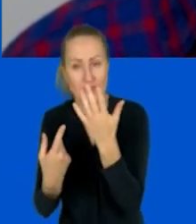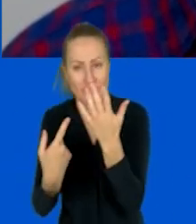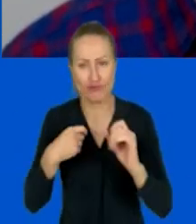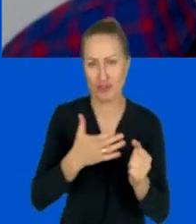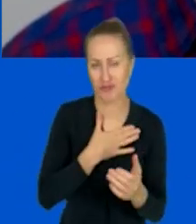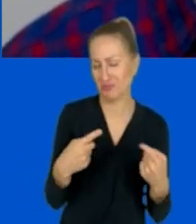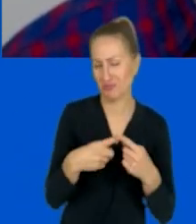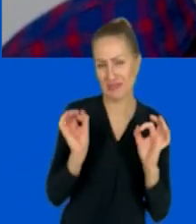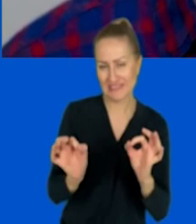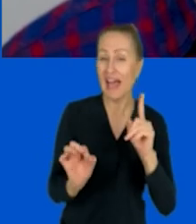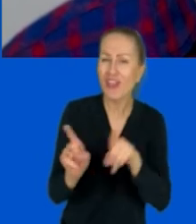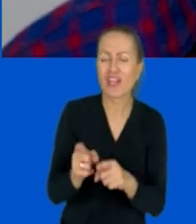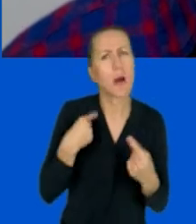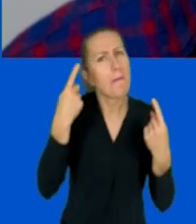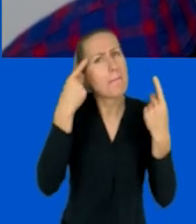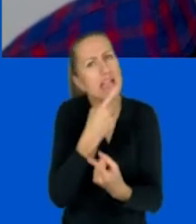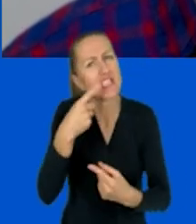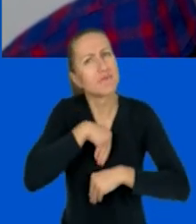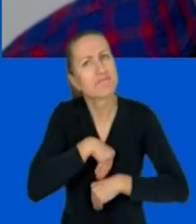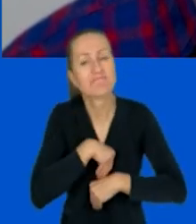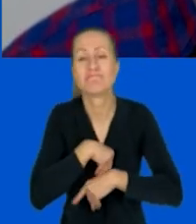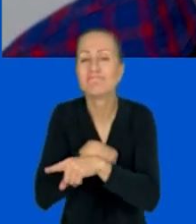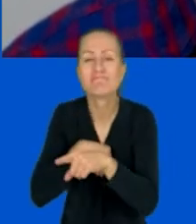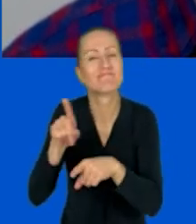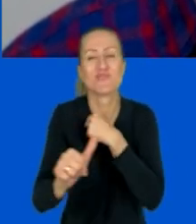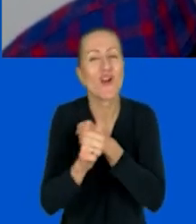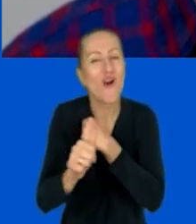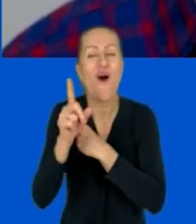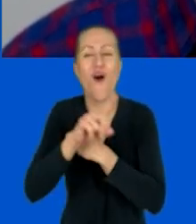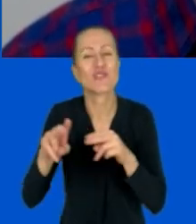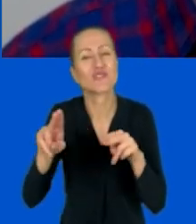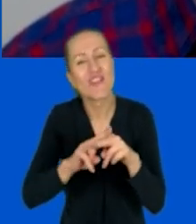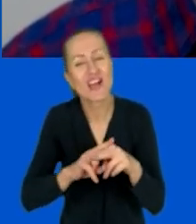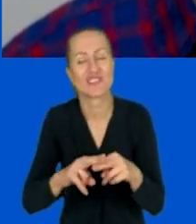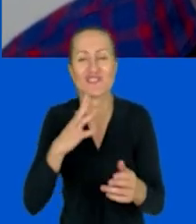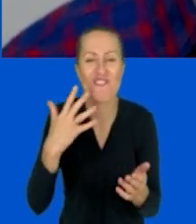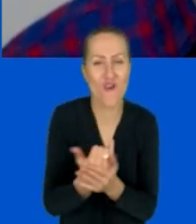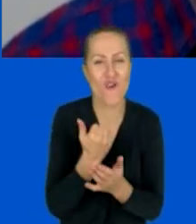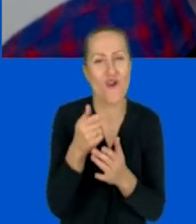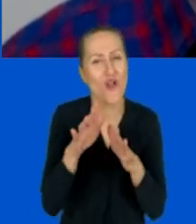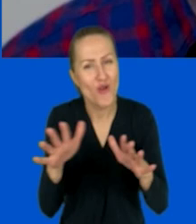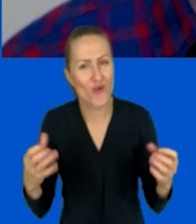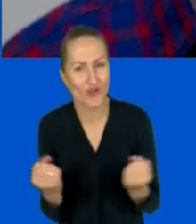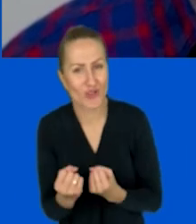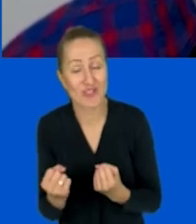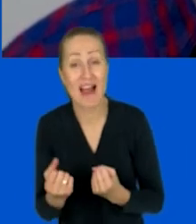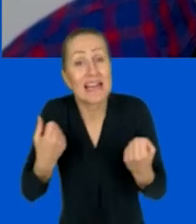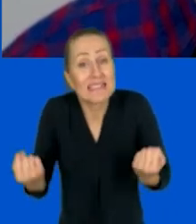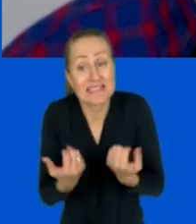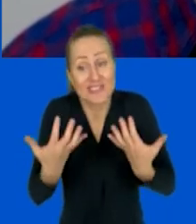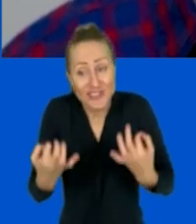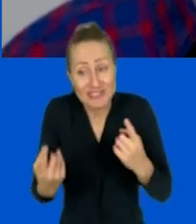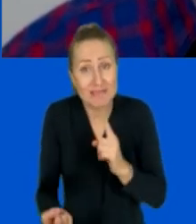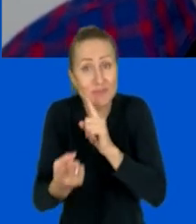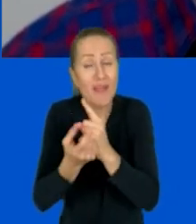działają. Mam też taką refleksję, że to nie chodzi o to, żeby używać tych narzędzi bardzo dużo. Ja się starałam to dzisiejsze nasze